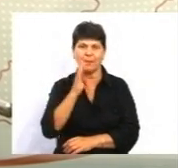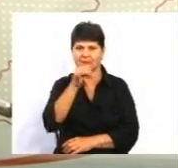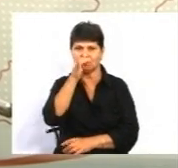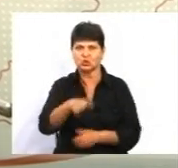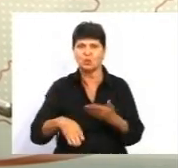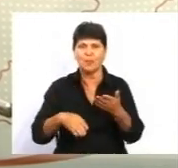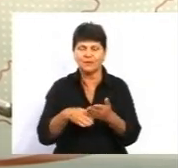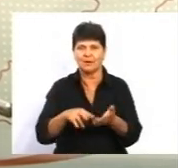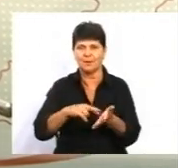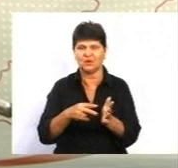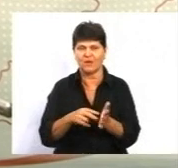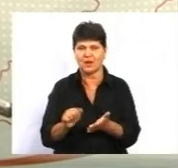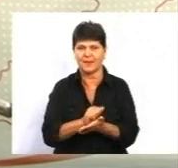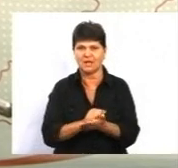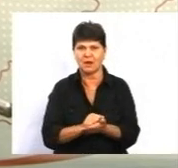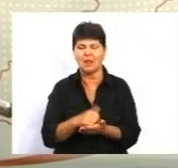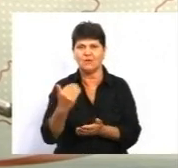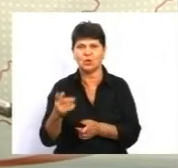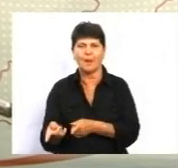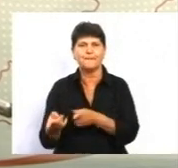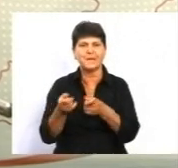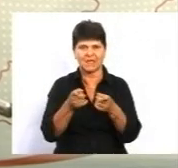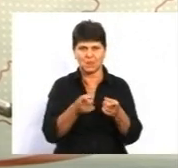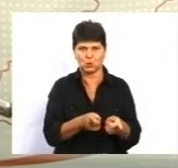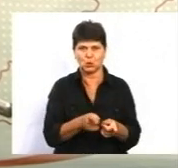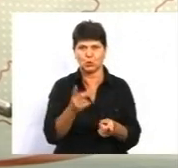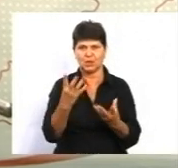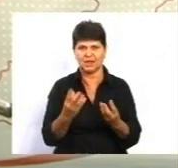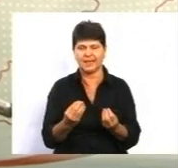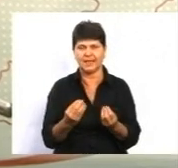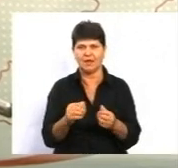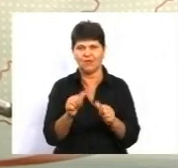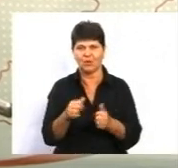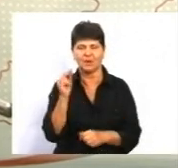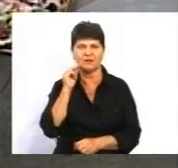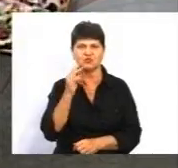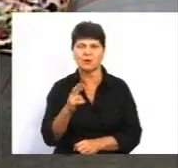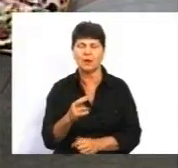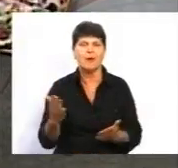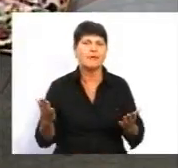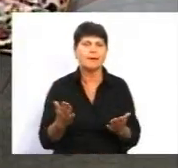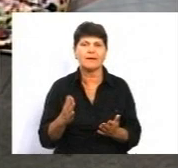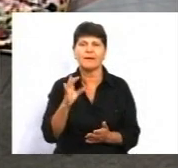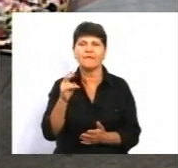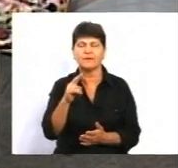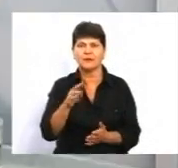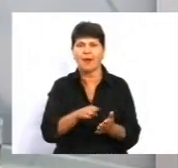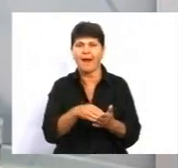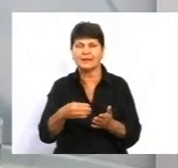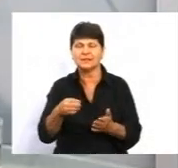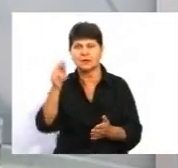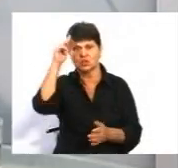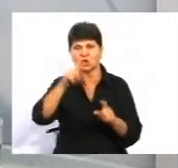в опанованні матеріалу, вона переходить на денну форму навчання. А який вигляд матиме календар шкільного періоду?